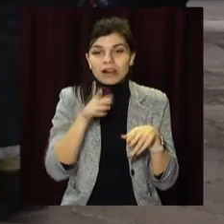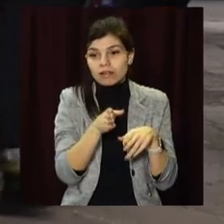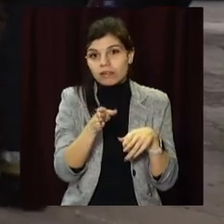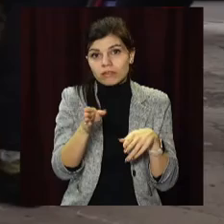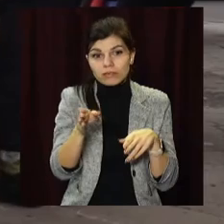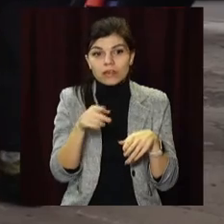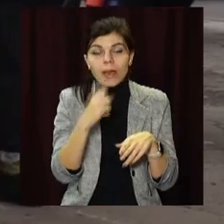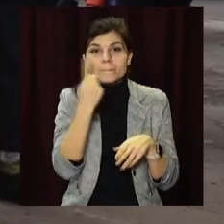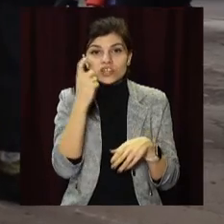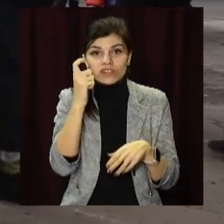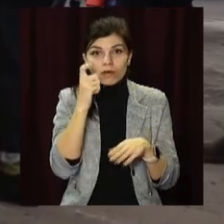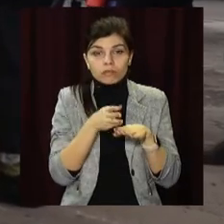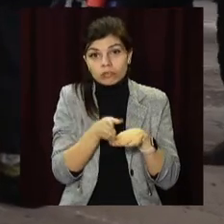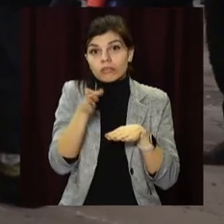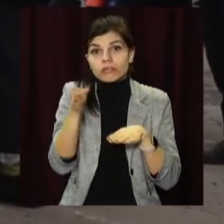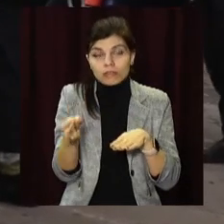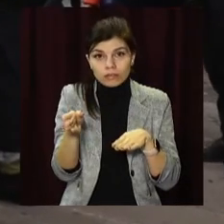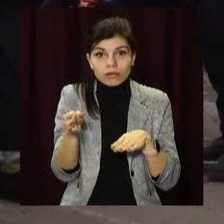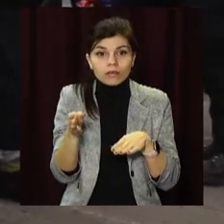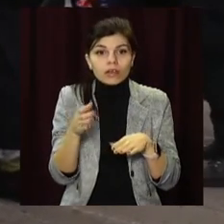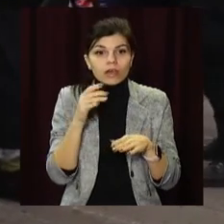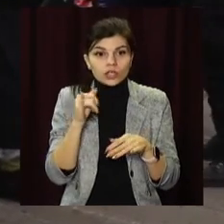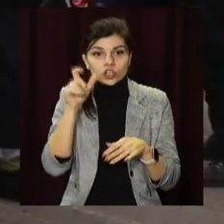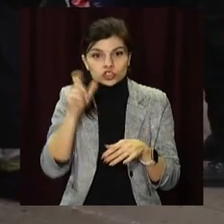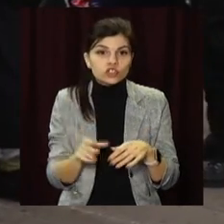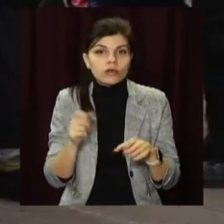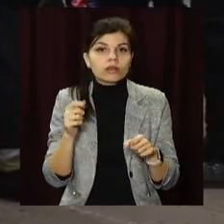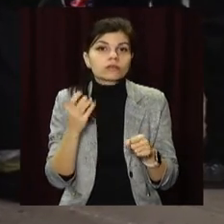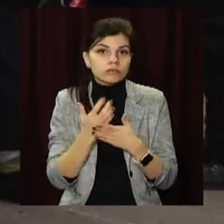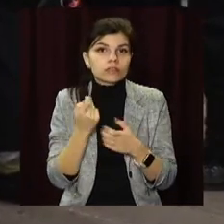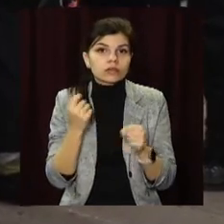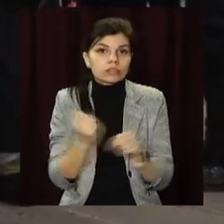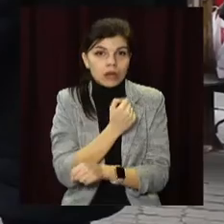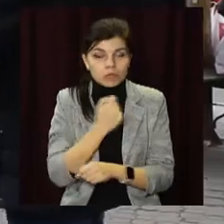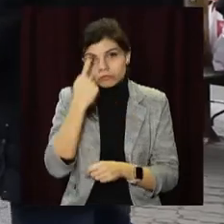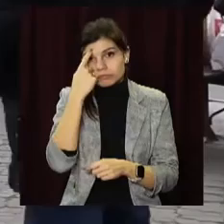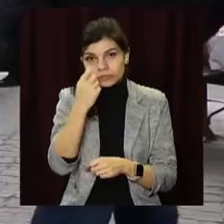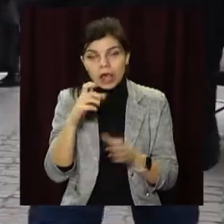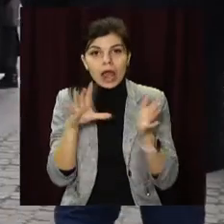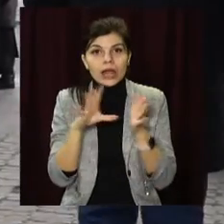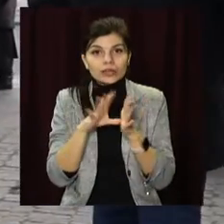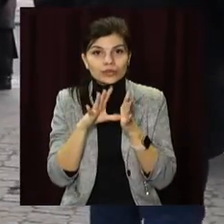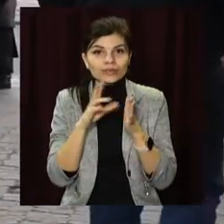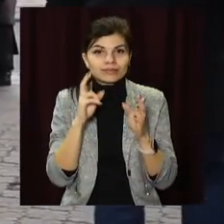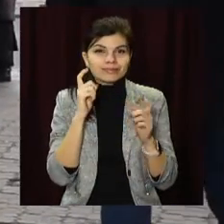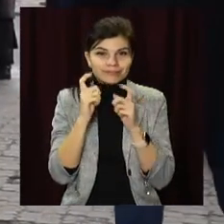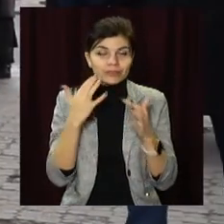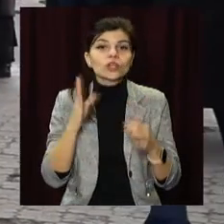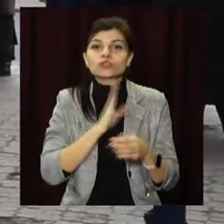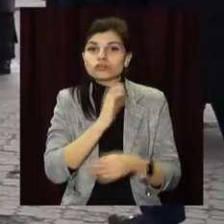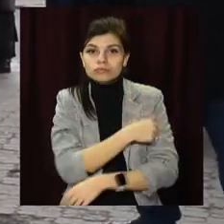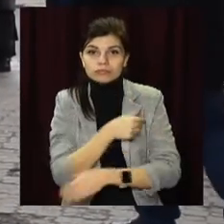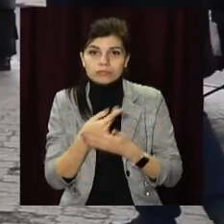Врізався в зупинку і травму мав в перехожу. Про це повідомили в КП «Дніпровський електротранспорт». Жінку госпіталізували до сьомої лікарні з